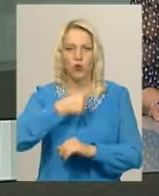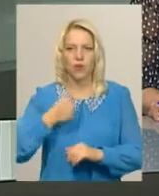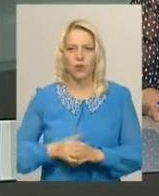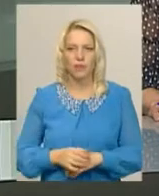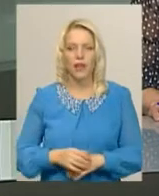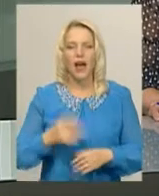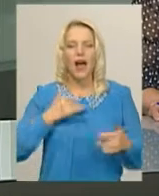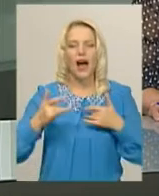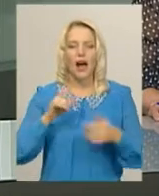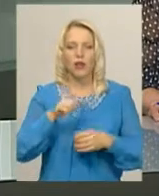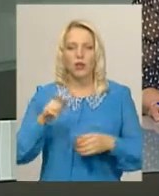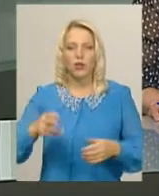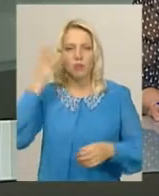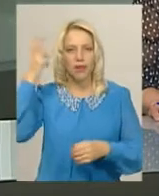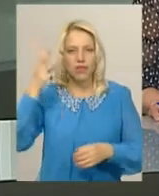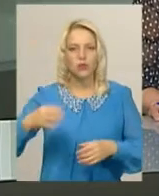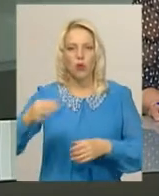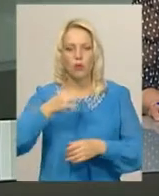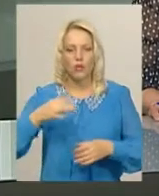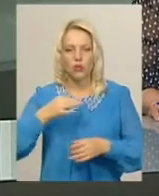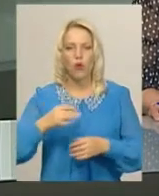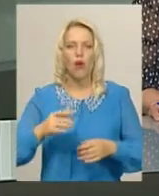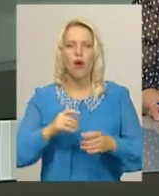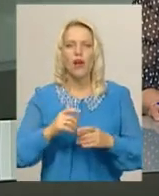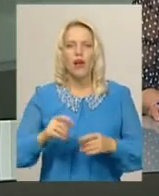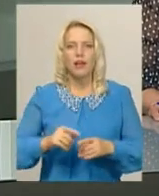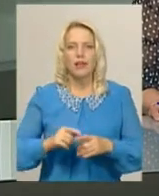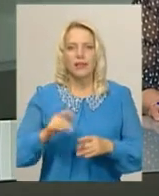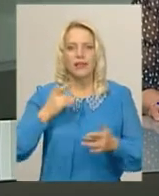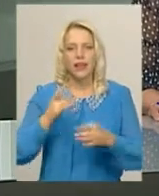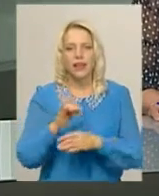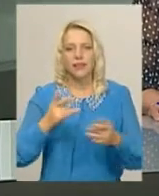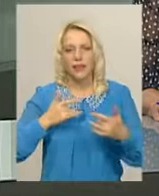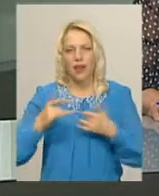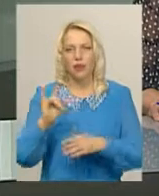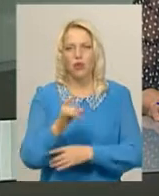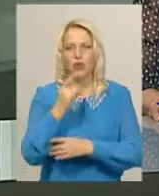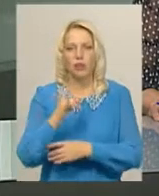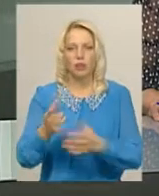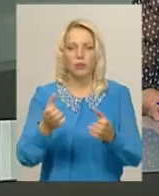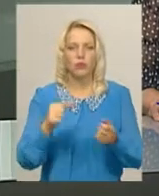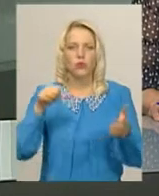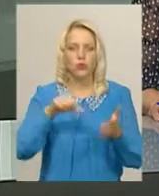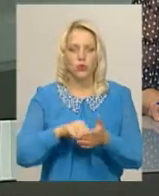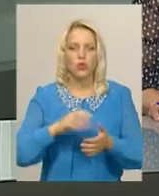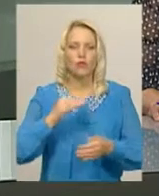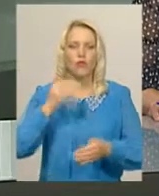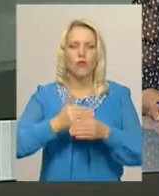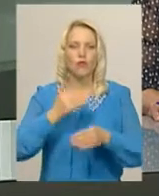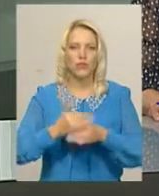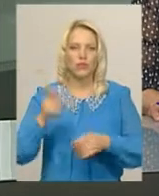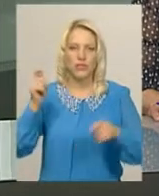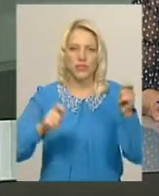Актори Хмельницького обласного економічного театру «Ляльок» беруть участь у Всеукраїнському фестивалі лялькових вистав. Розпочався він